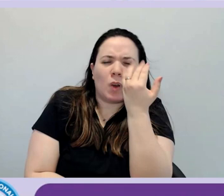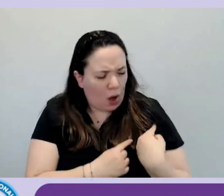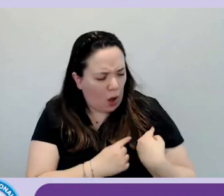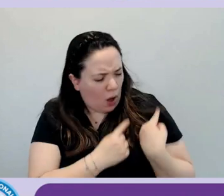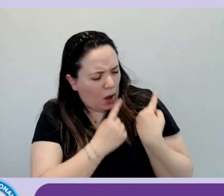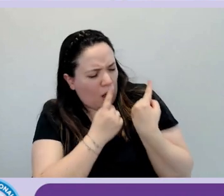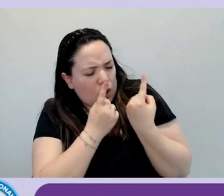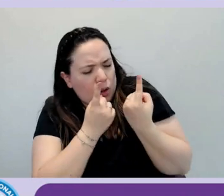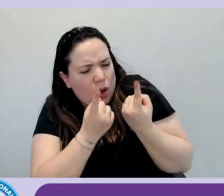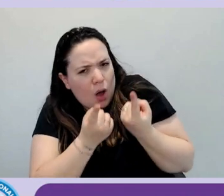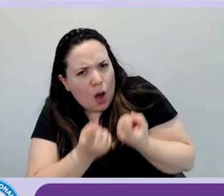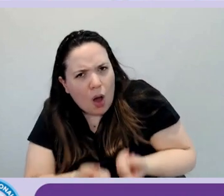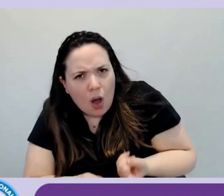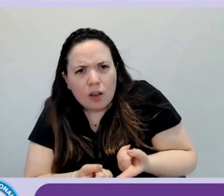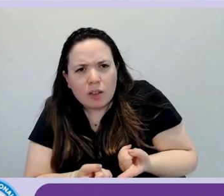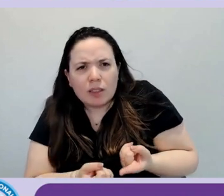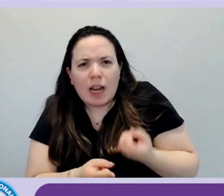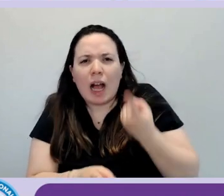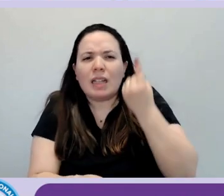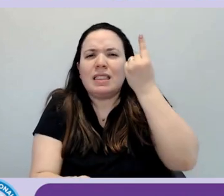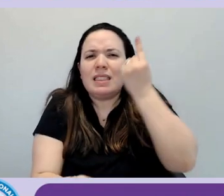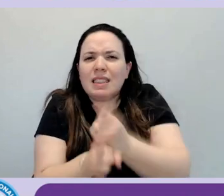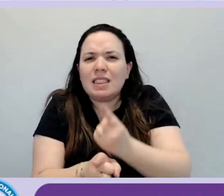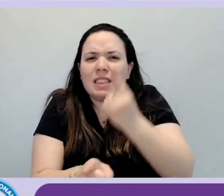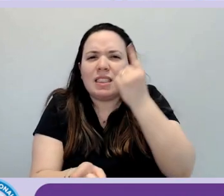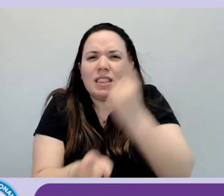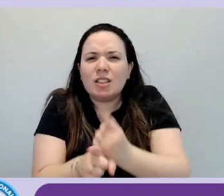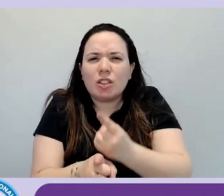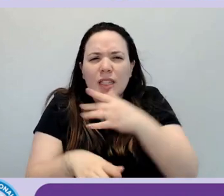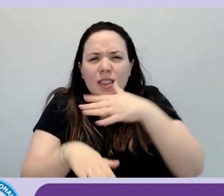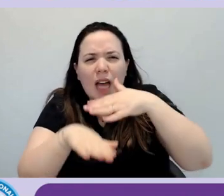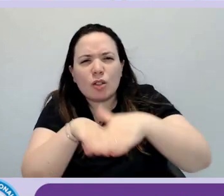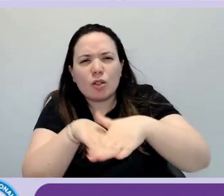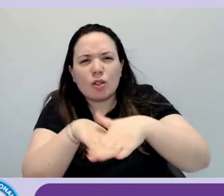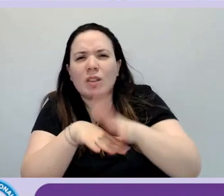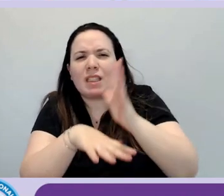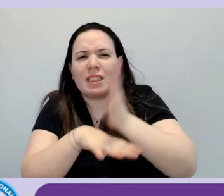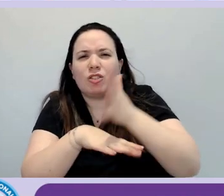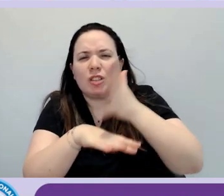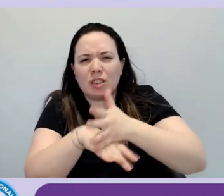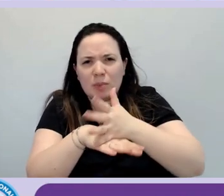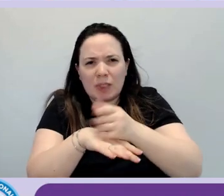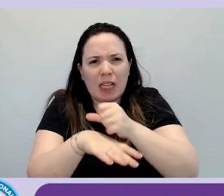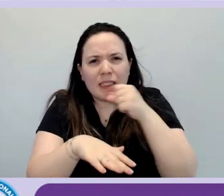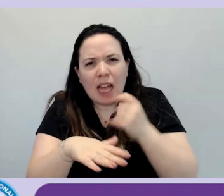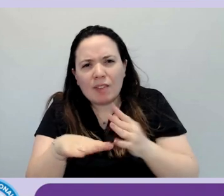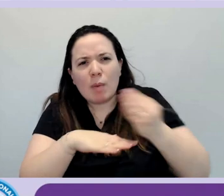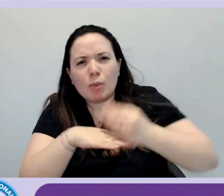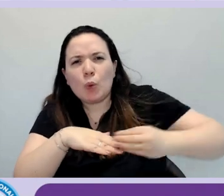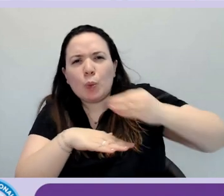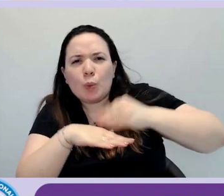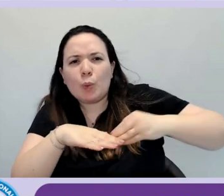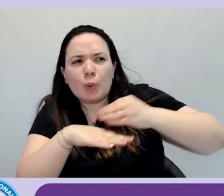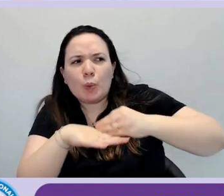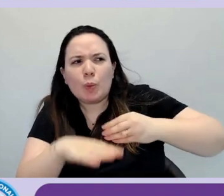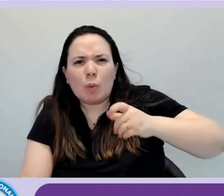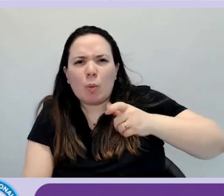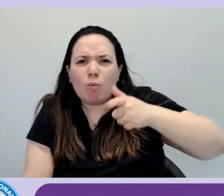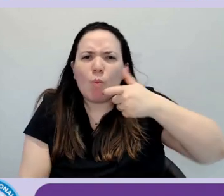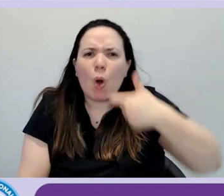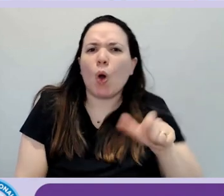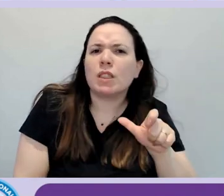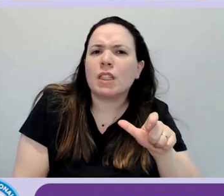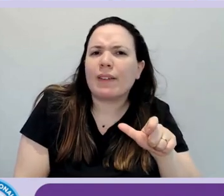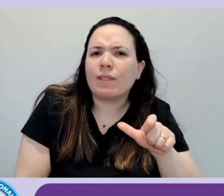stiamo parlando di necessità di accrescere le competenze in accessibilità dei professionisti. Ce lo chiediamo perché